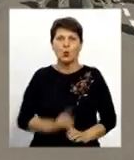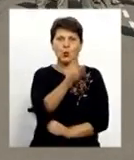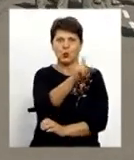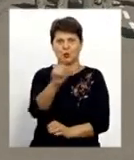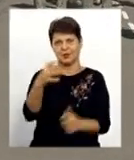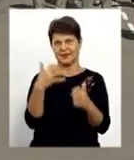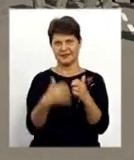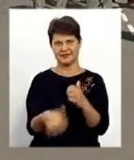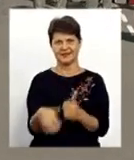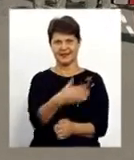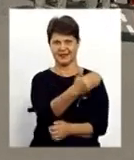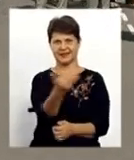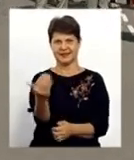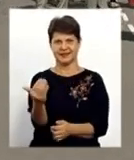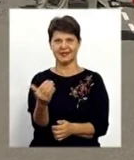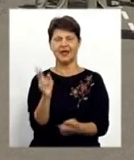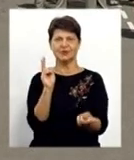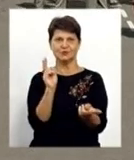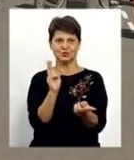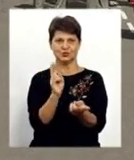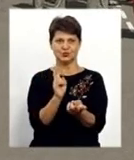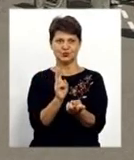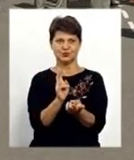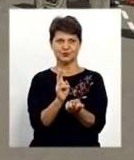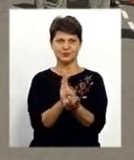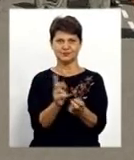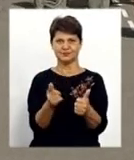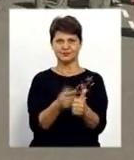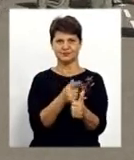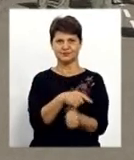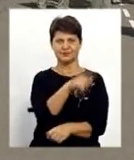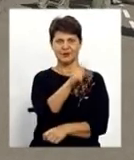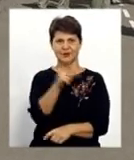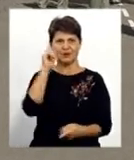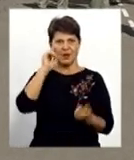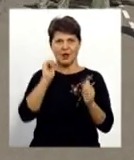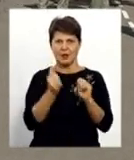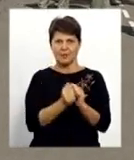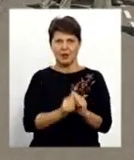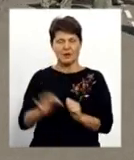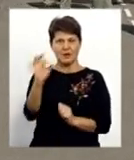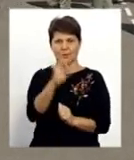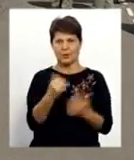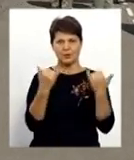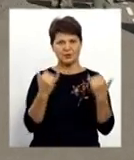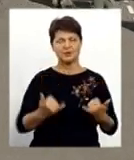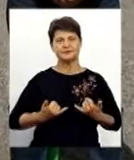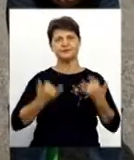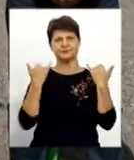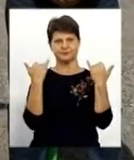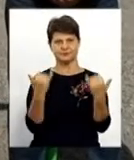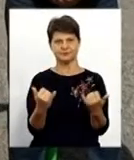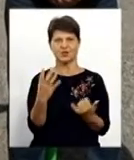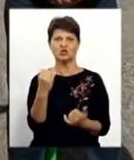Серед них ми зустрічаємо і прізвища людей, пам'ять про яких ми нині ошановуємо.